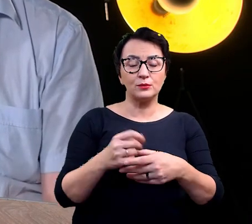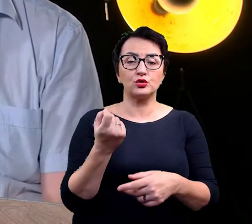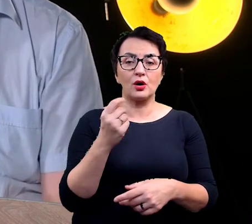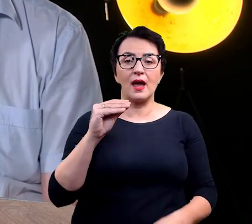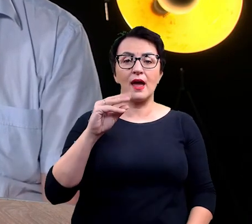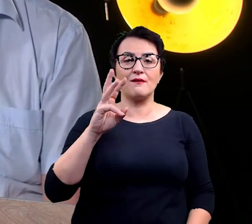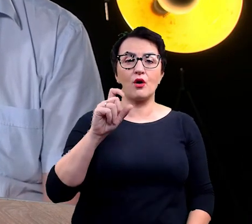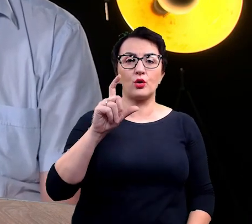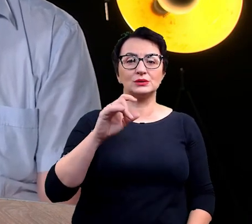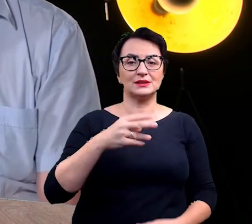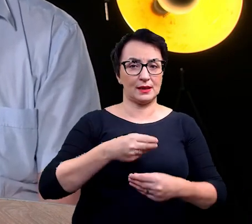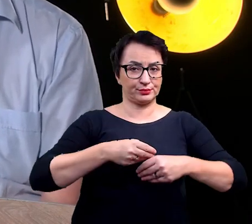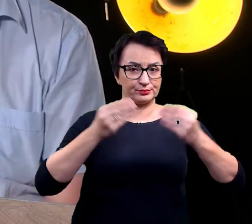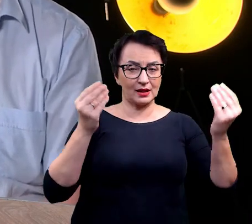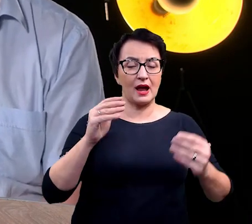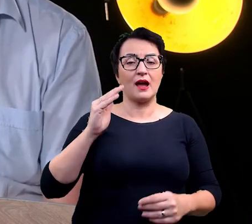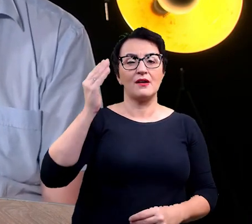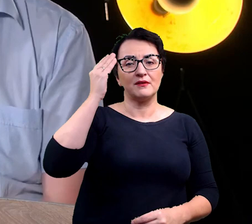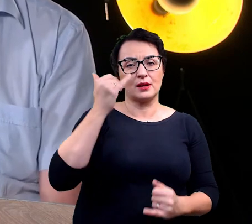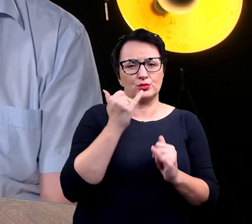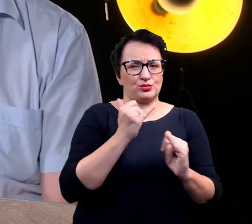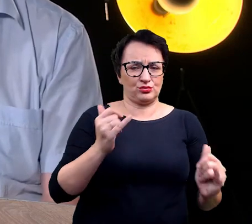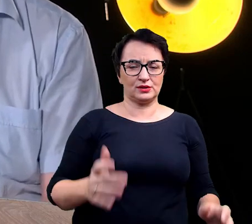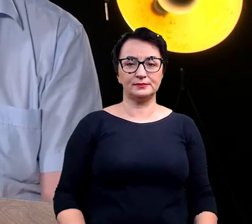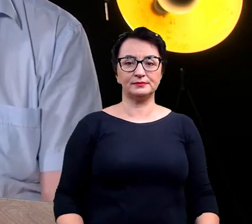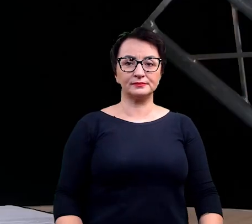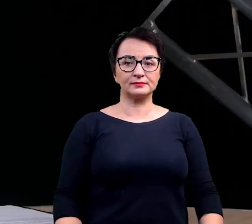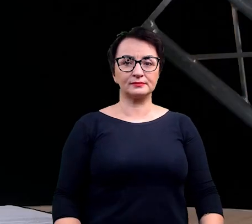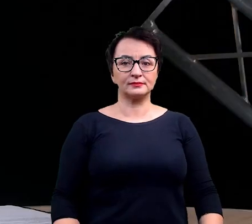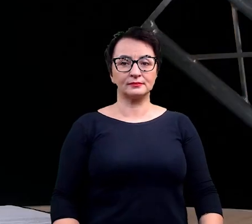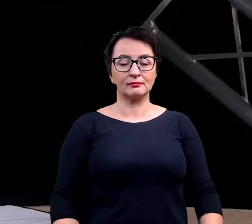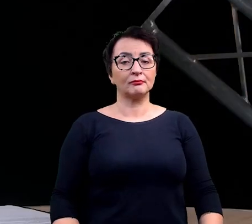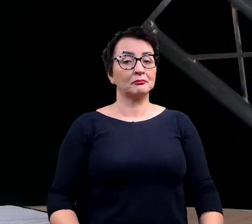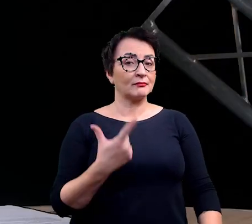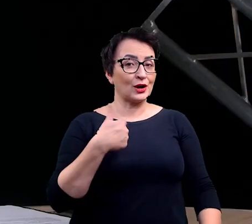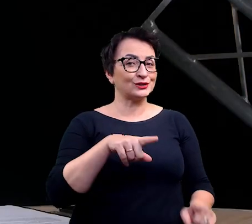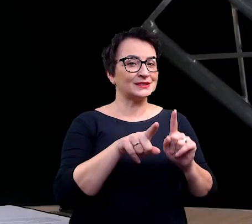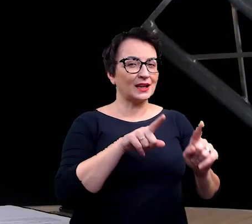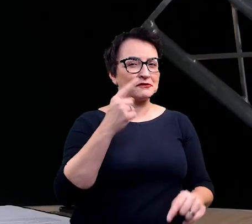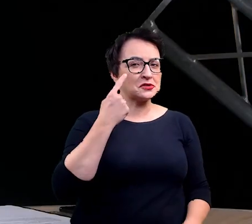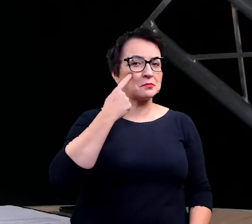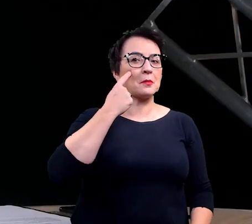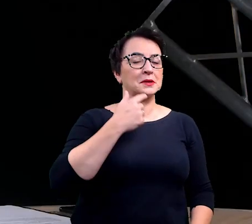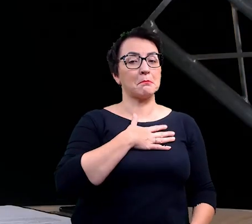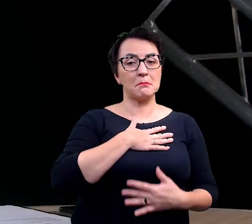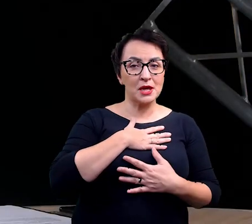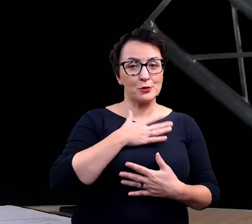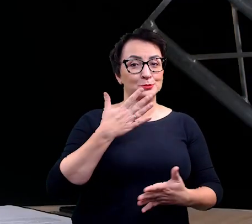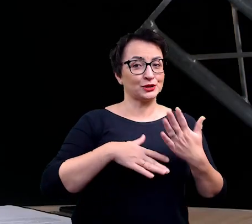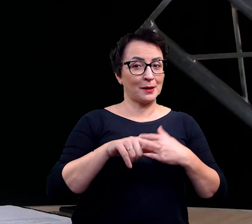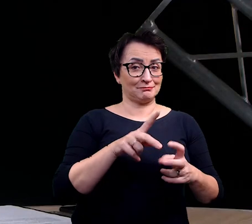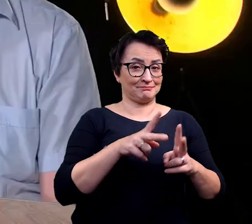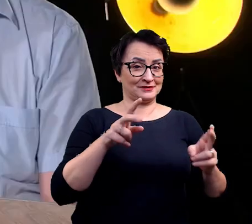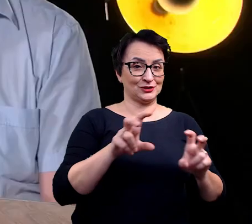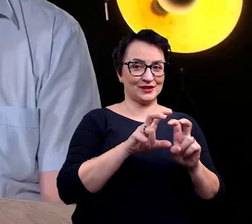ewolucjonistycznymi, biografia tego typu rzeczy. Czyli wspominasz miło i przyjemnie ten czas. Tak.